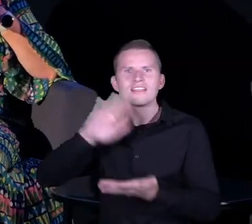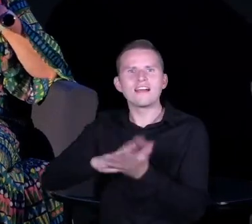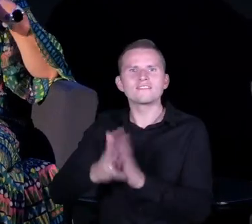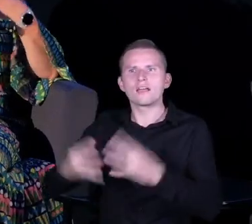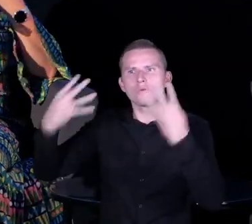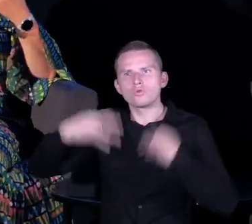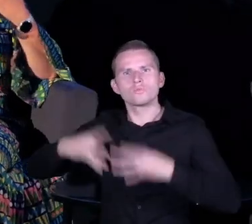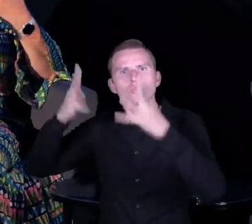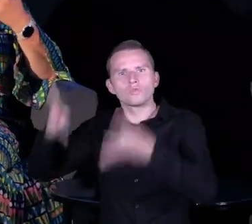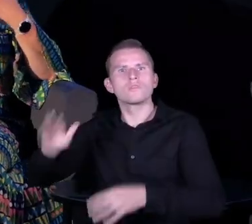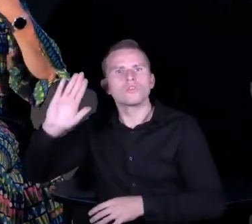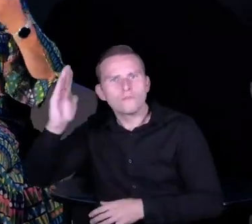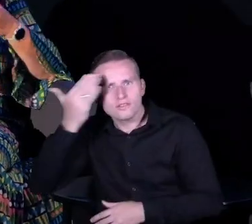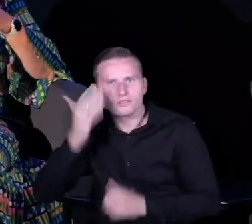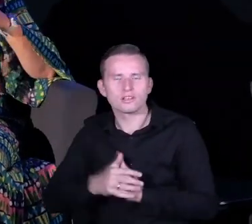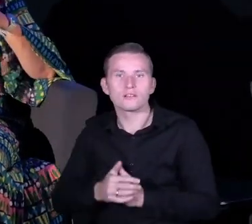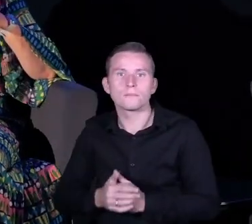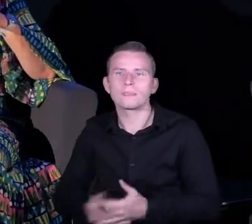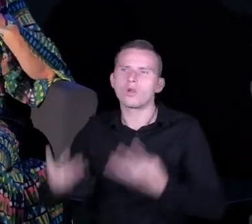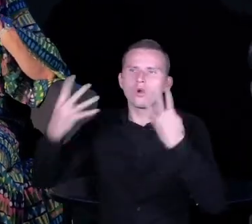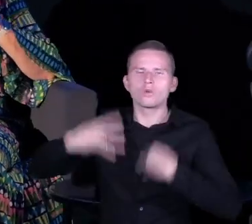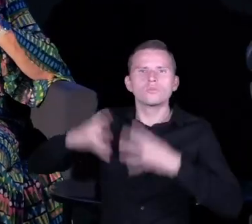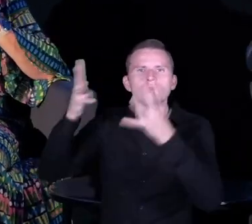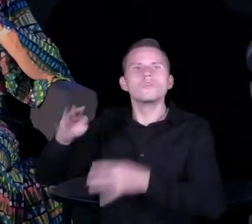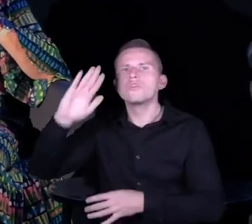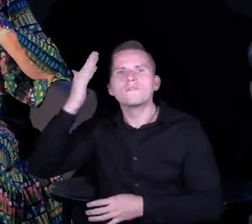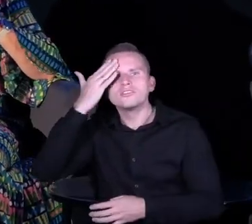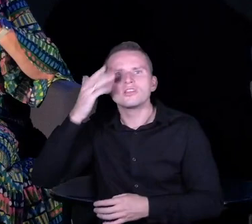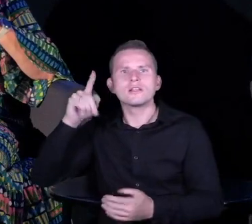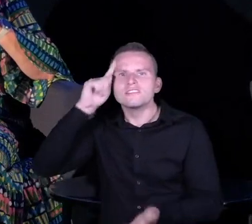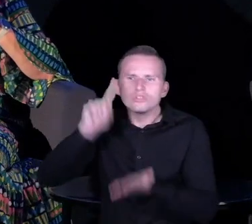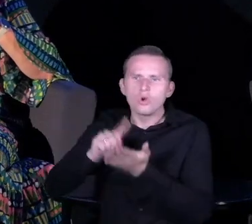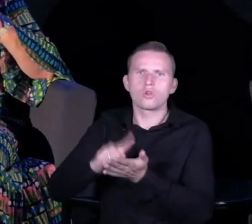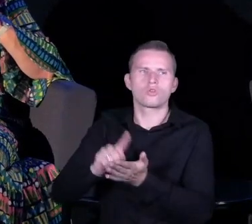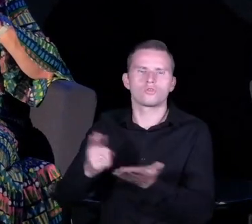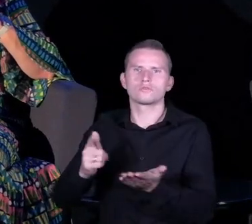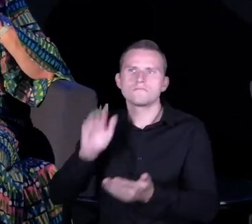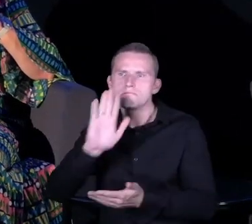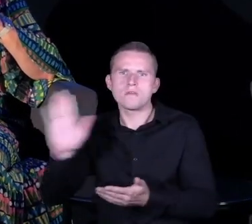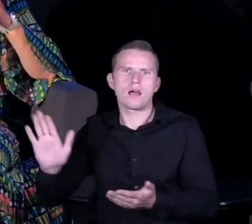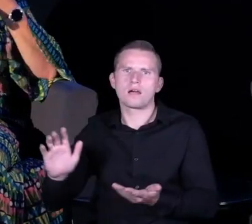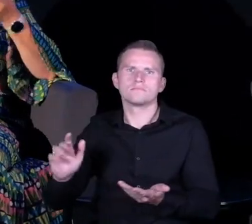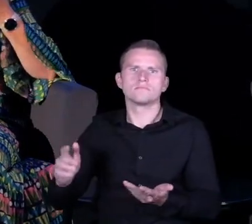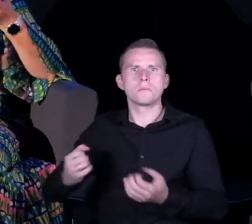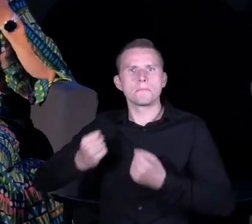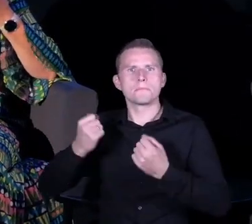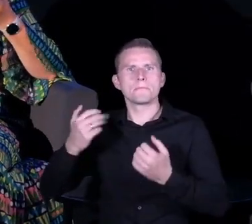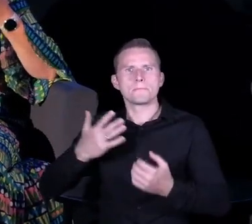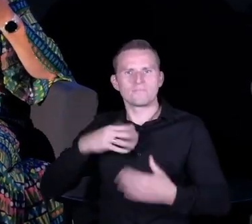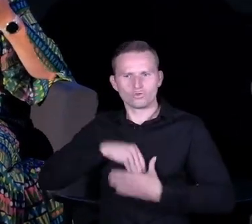poznali te swoje własne, indywidualne potencjały i żebyśmy wspólnie zastanowili się, jak